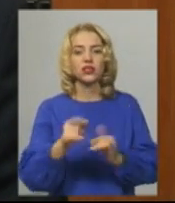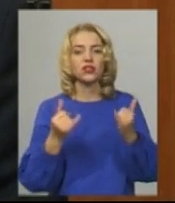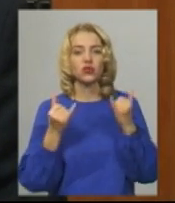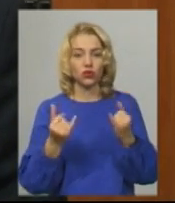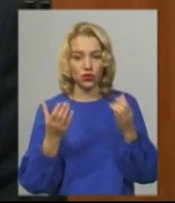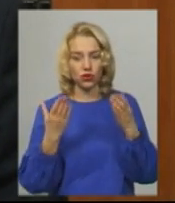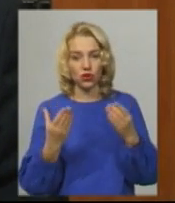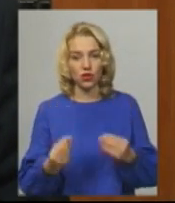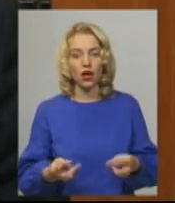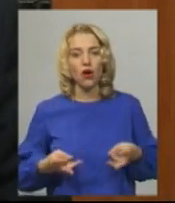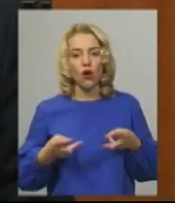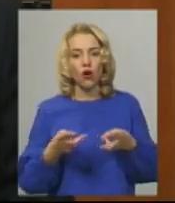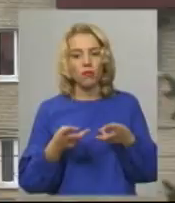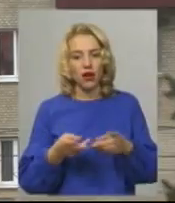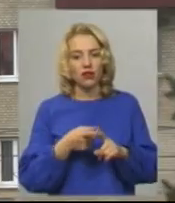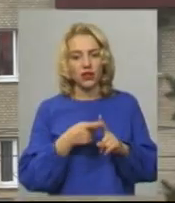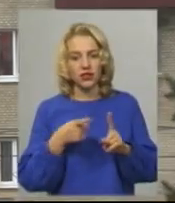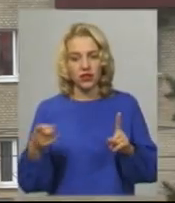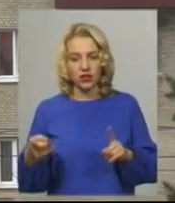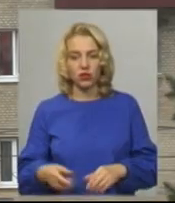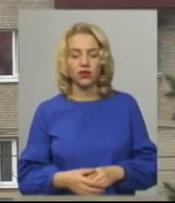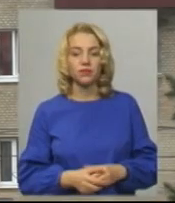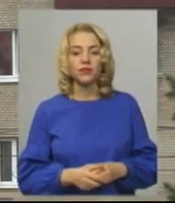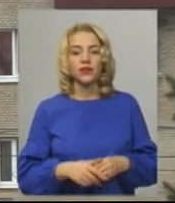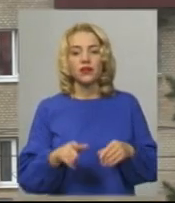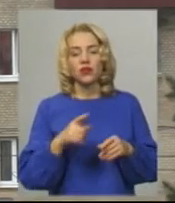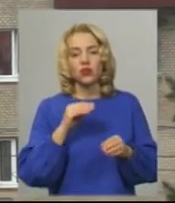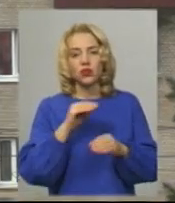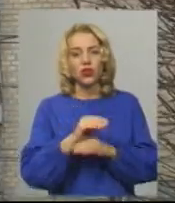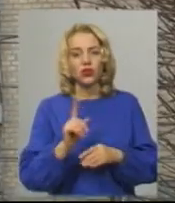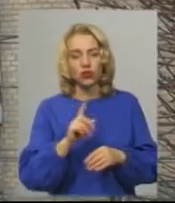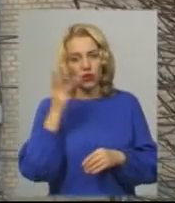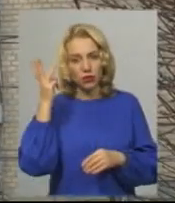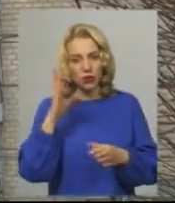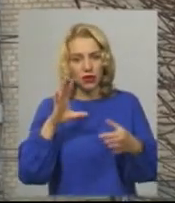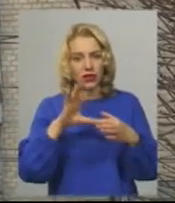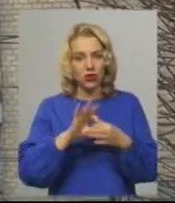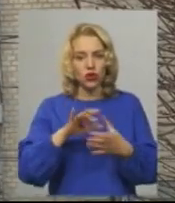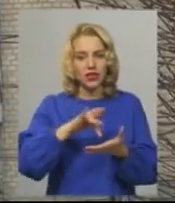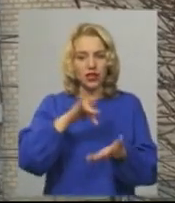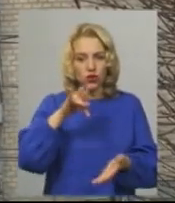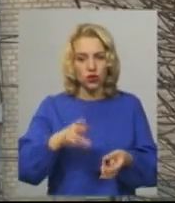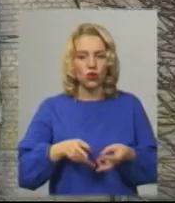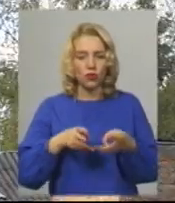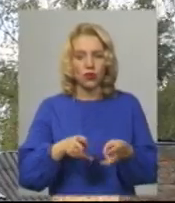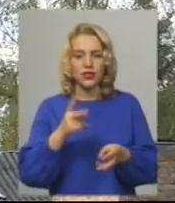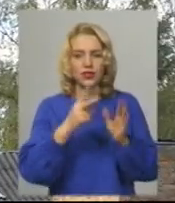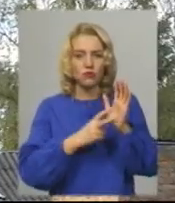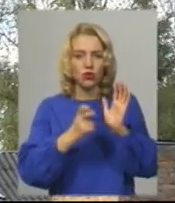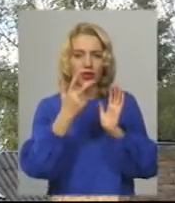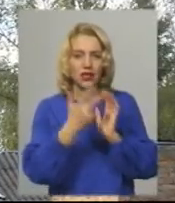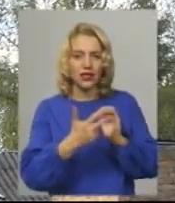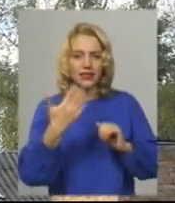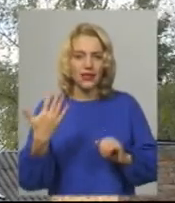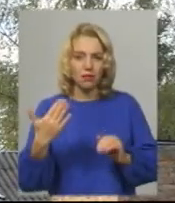опалювальний сезон. Володимир Скалій додає, Хмельницькому під'єднані до централізованого опалення 735 будинків.